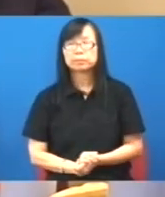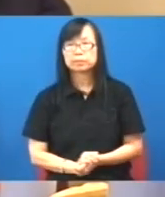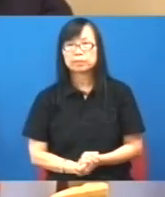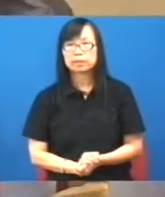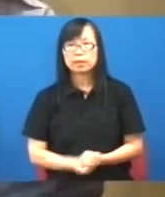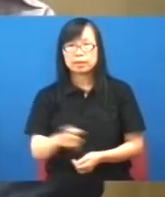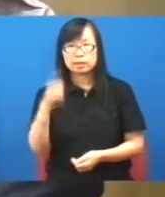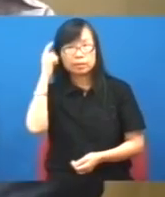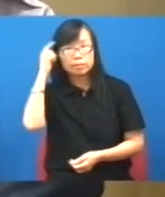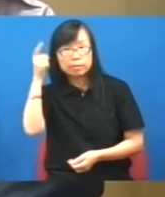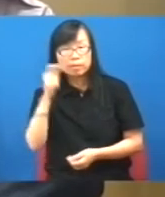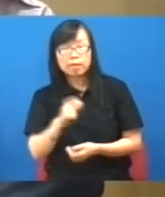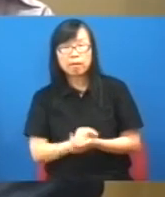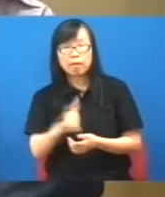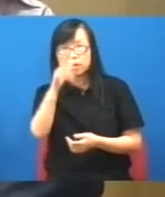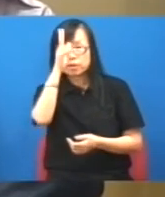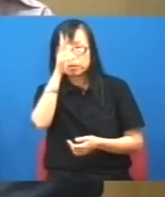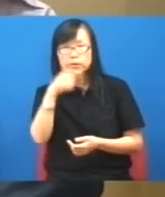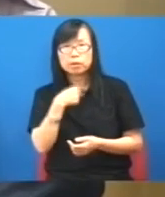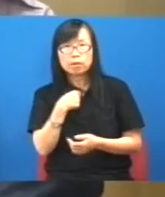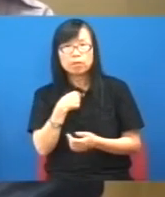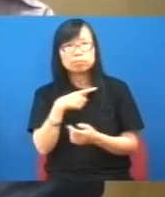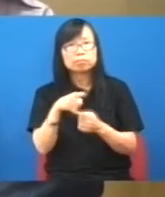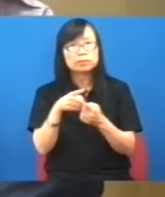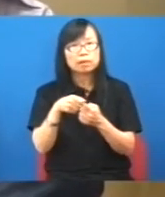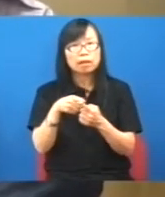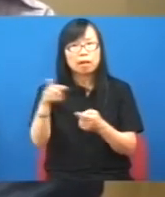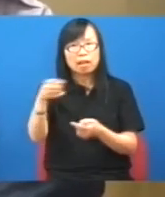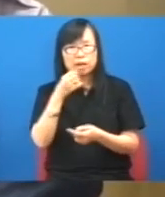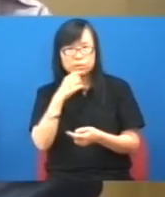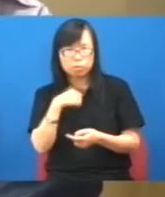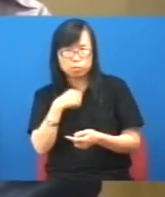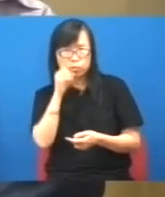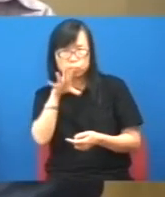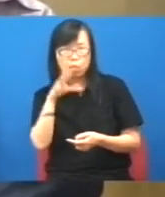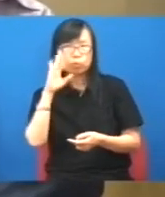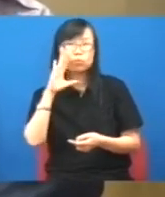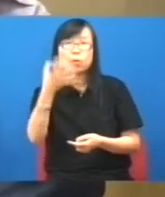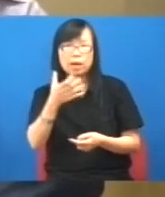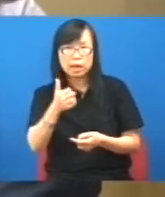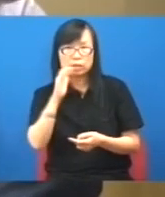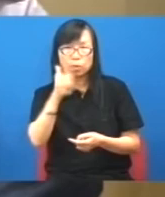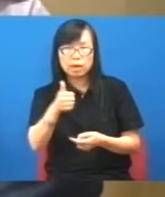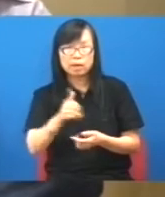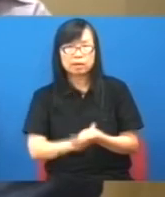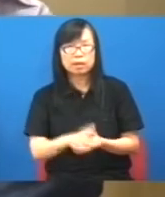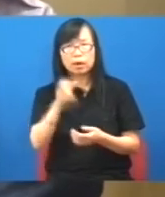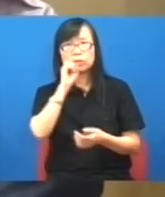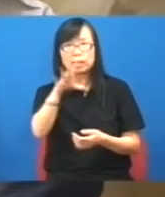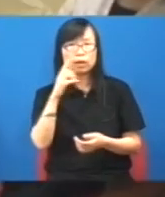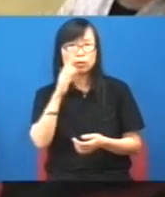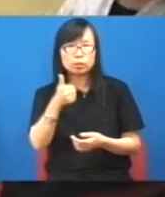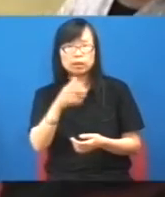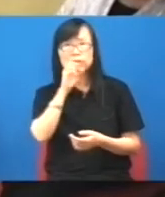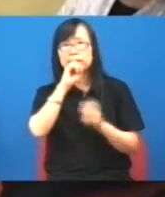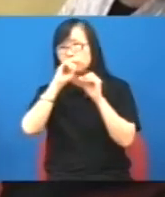你不知道現在這個政府就是說我和你講原則你就和我講道理我和你講道理你就和我講廢話你就和我講